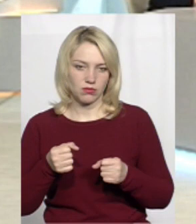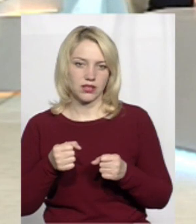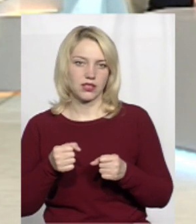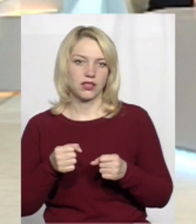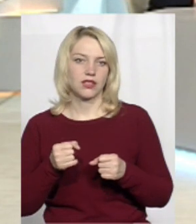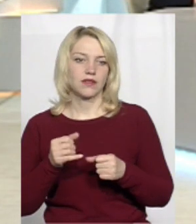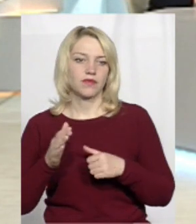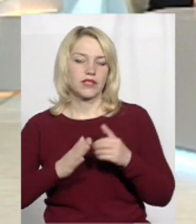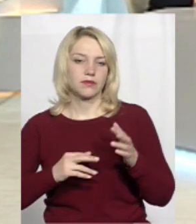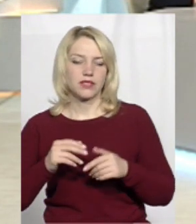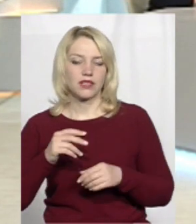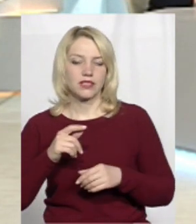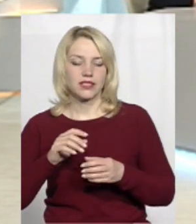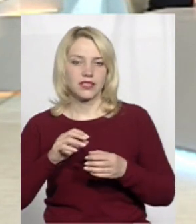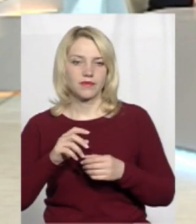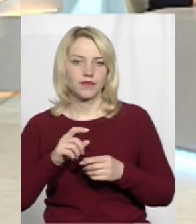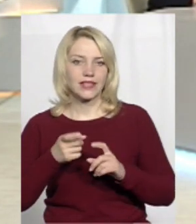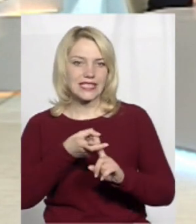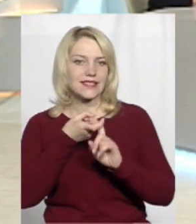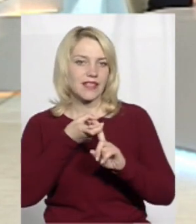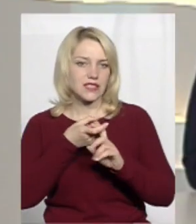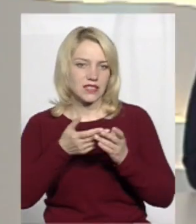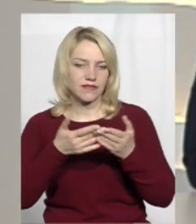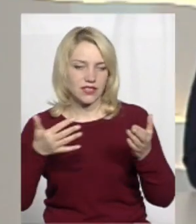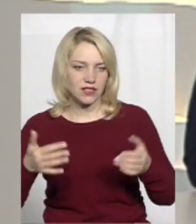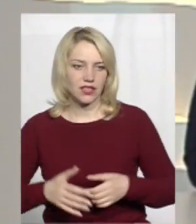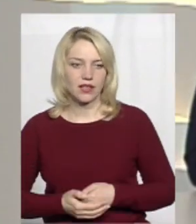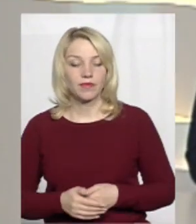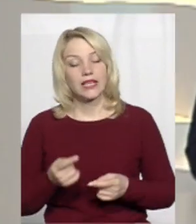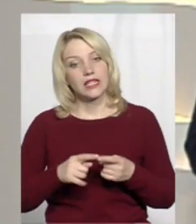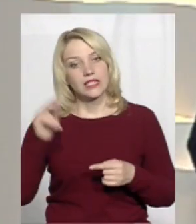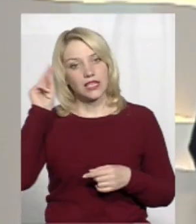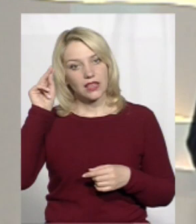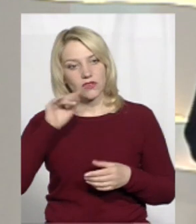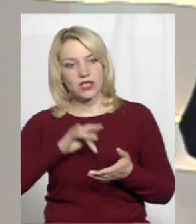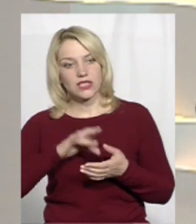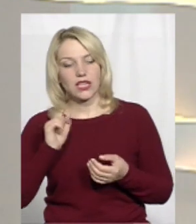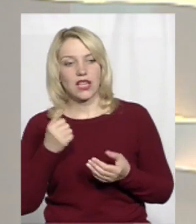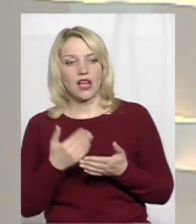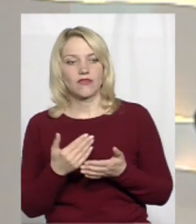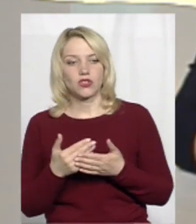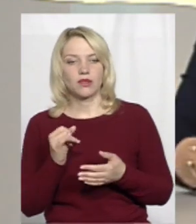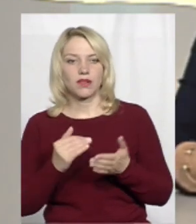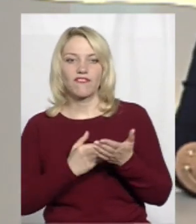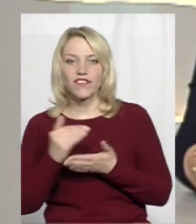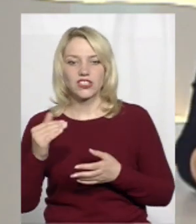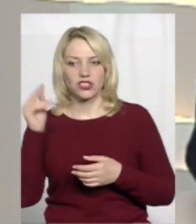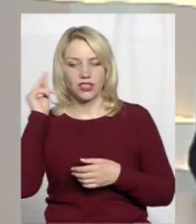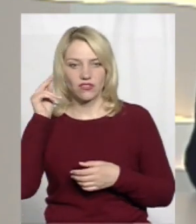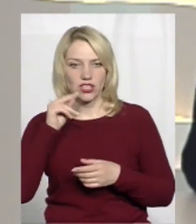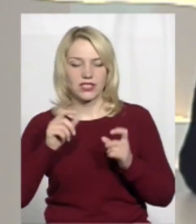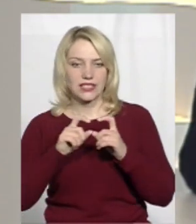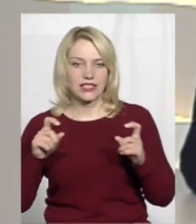саме спеціальність в військівці. Це якісь навчальні центри, а до якихось, можливо, вищих навчальних